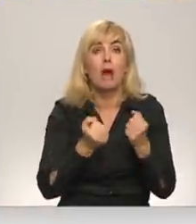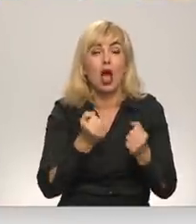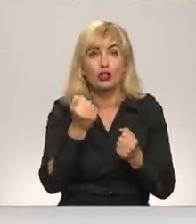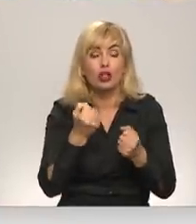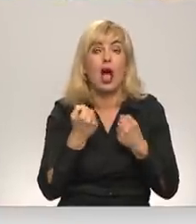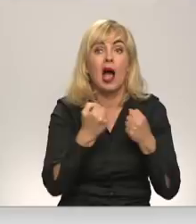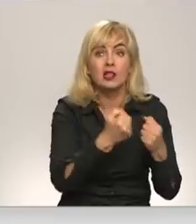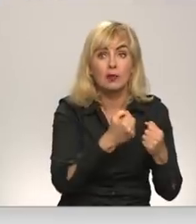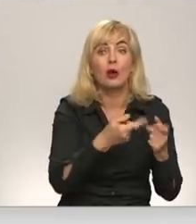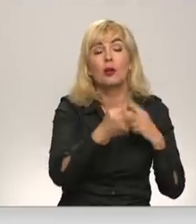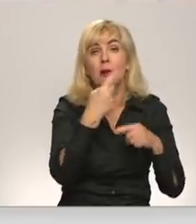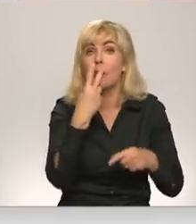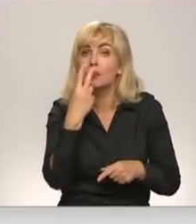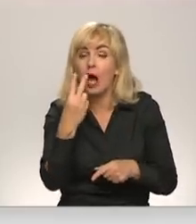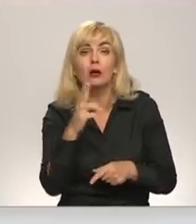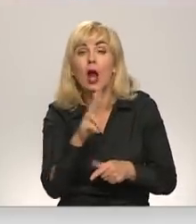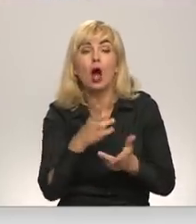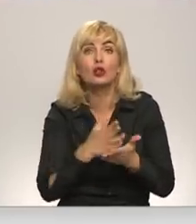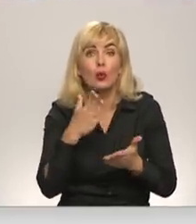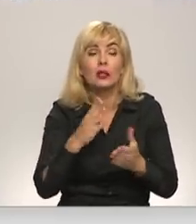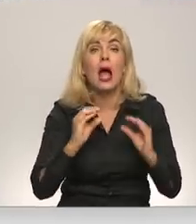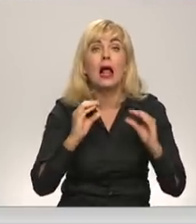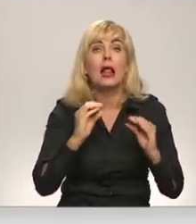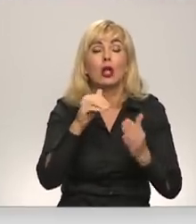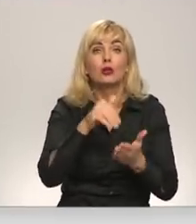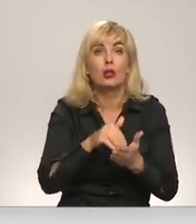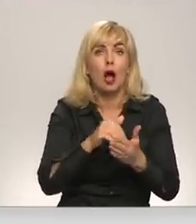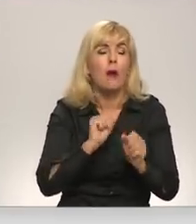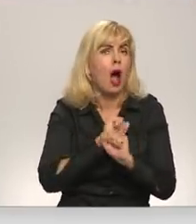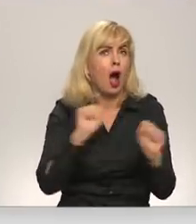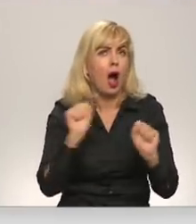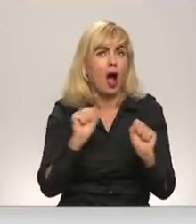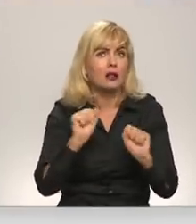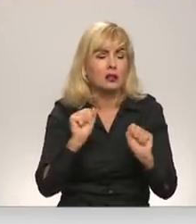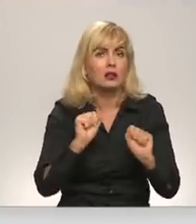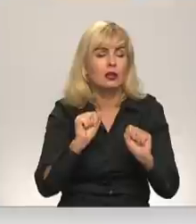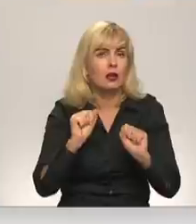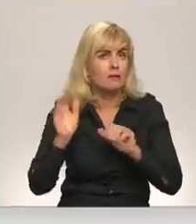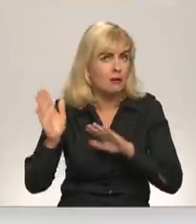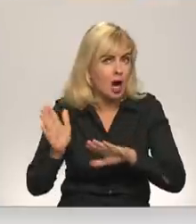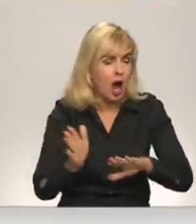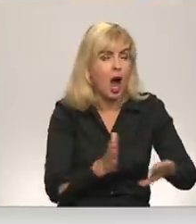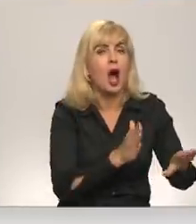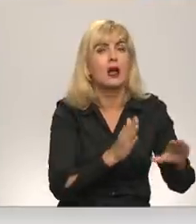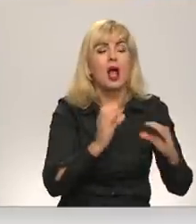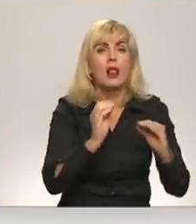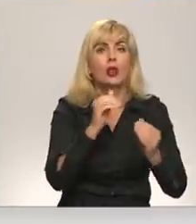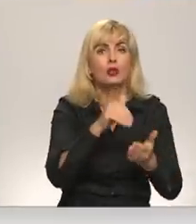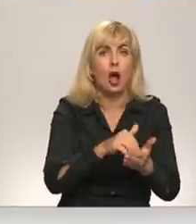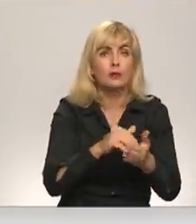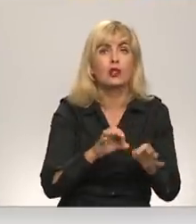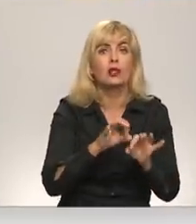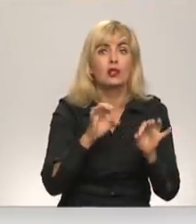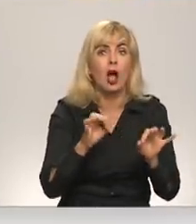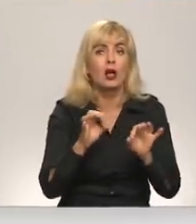skatījām, kas notiks. Tas ledes apstājās, gāja ātri. Viss ledes apstājās un mirkvī uzreiz viss sāk